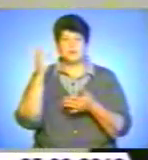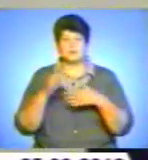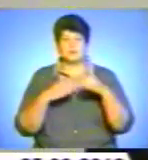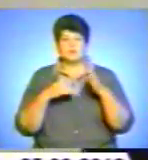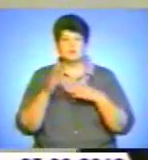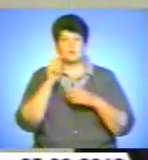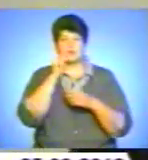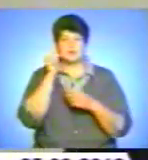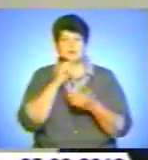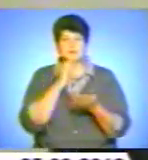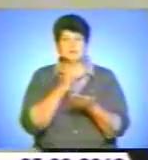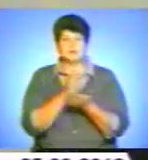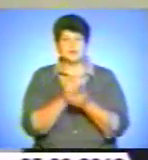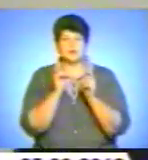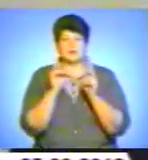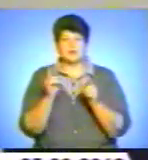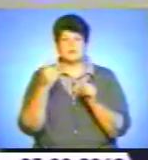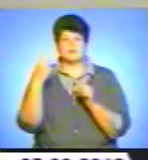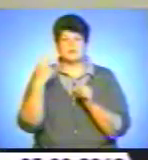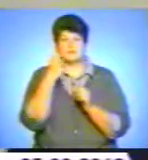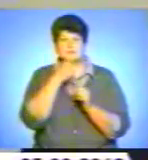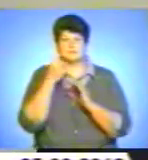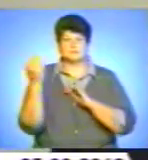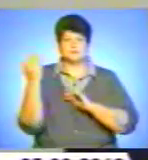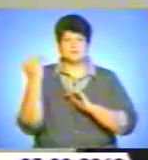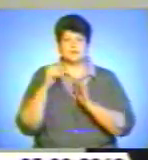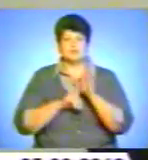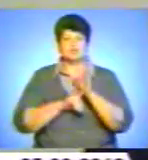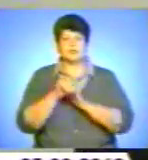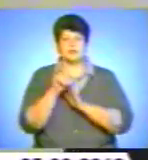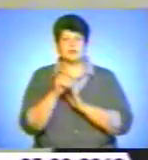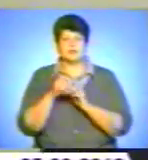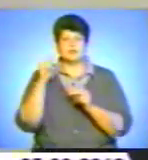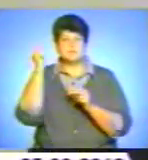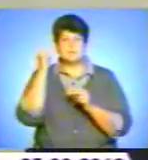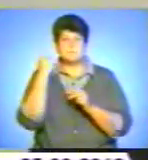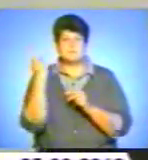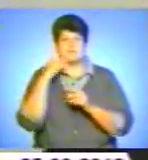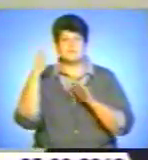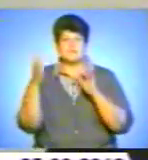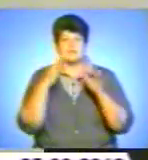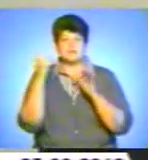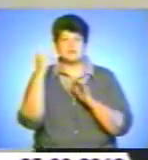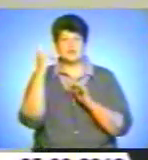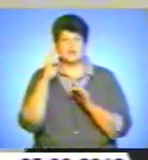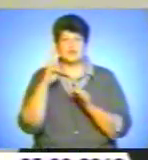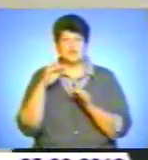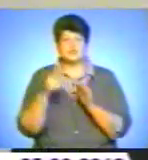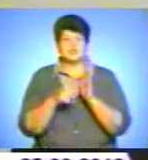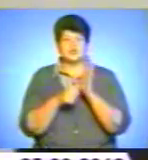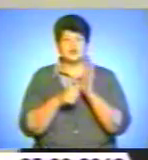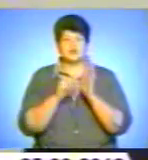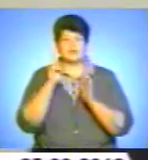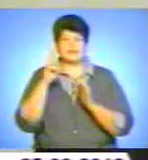тільки 20-летній давності, коли починали осваївати перші вітряки, 100-киловатні, 600-киловатні